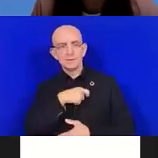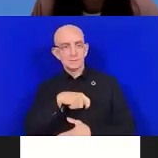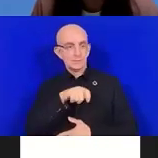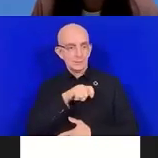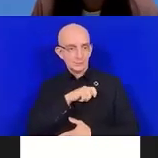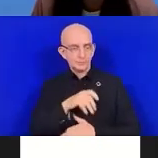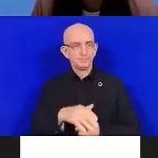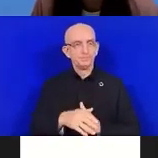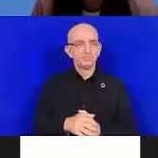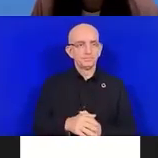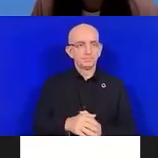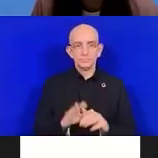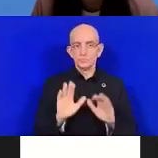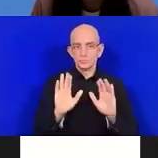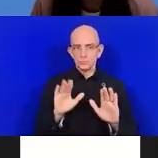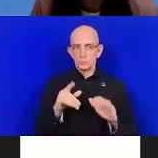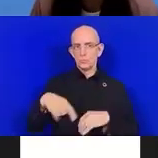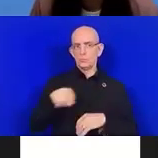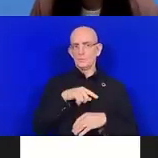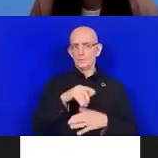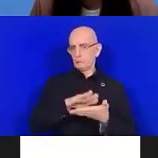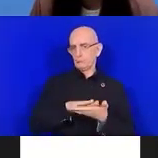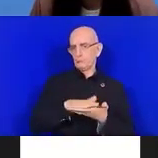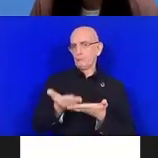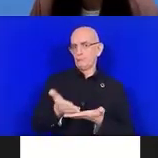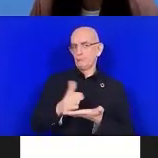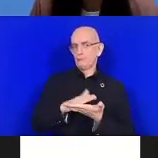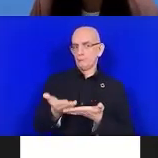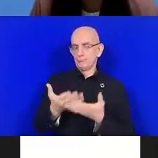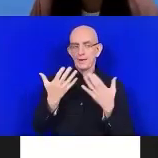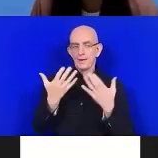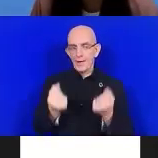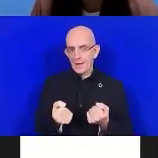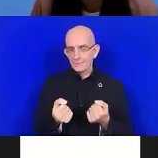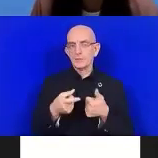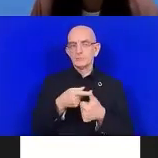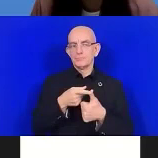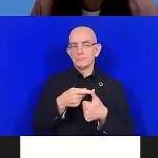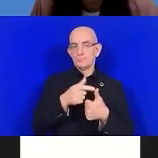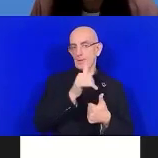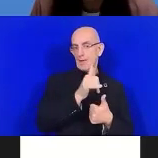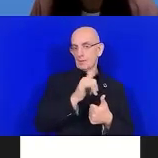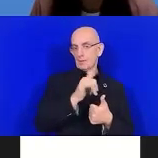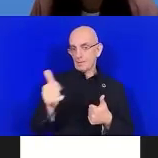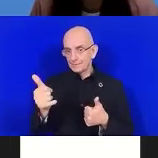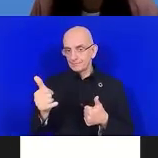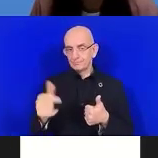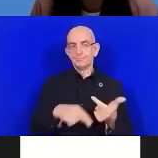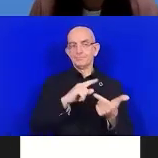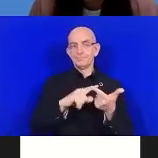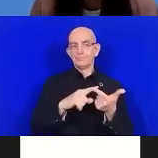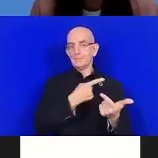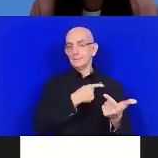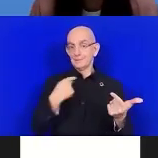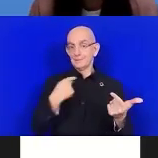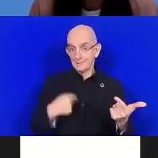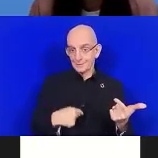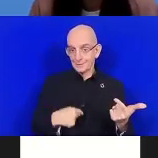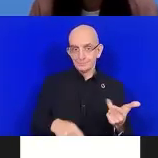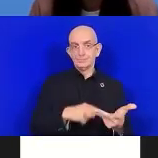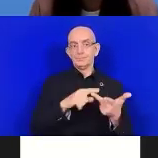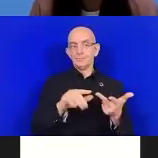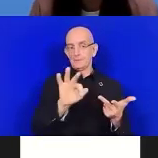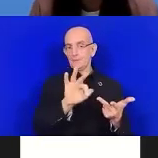Prions de cliquer juste sur le globe au bas de votre écran pour sélectionner la langue de votre choix. Nous avons également